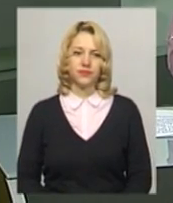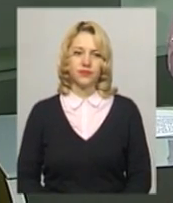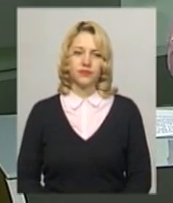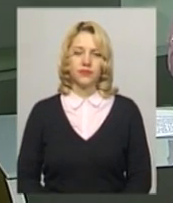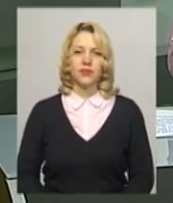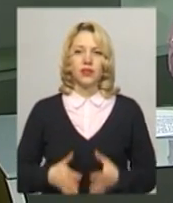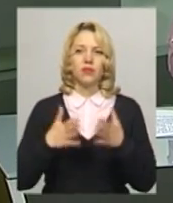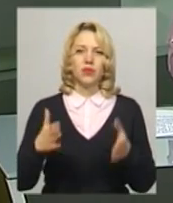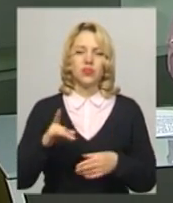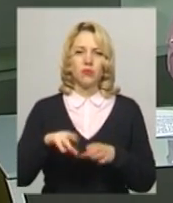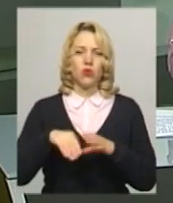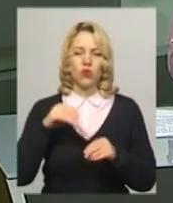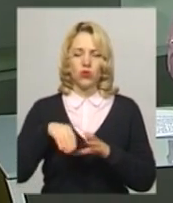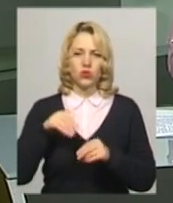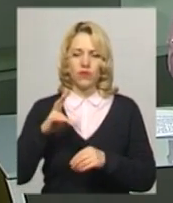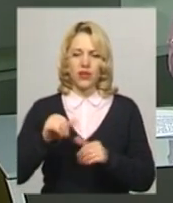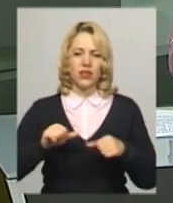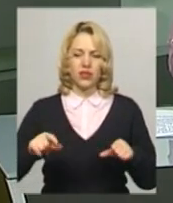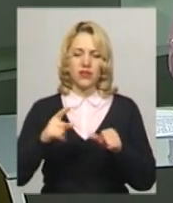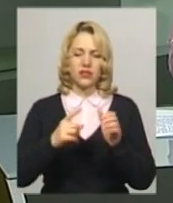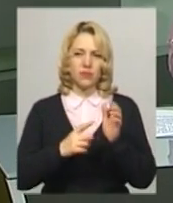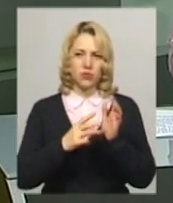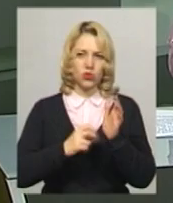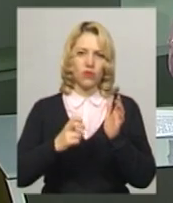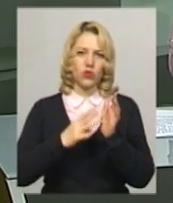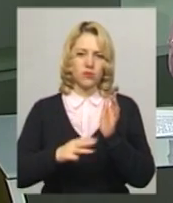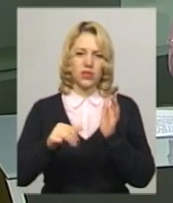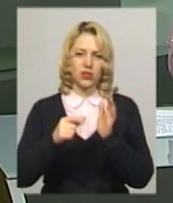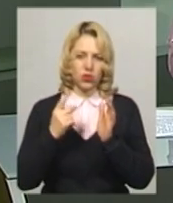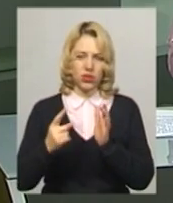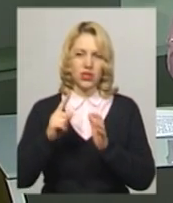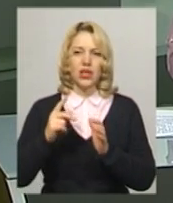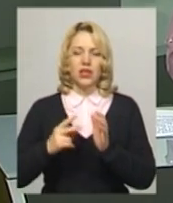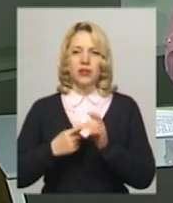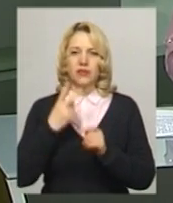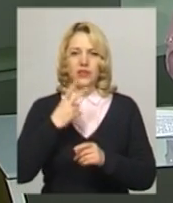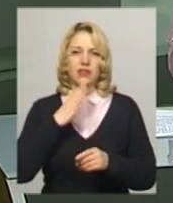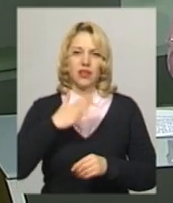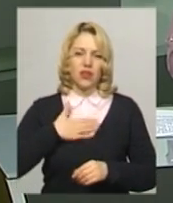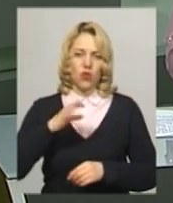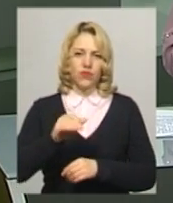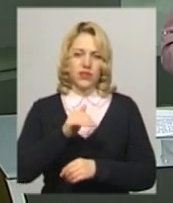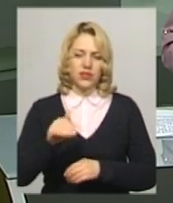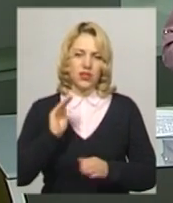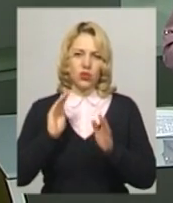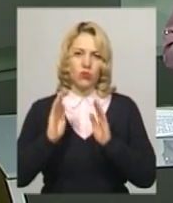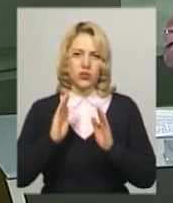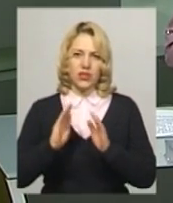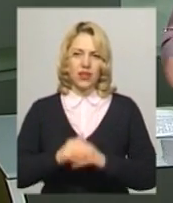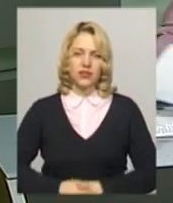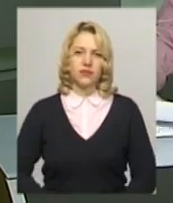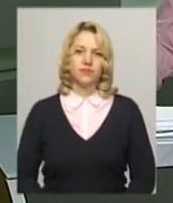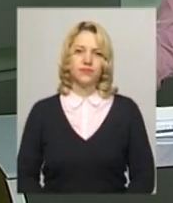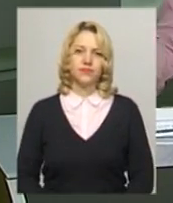Більше про голосування на дільниці номер 681-488 дивіться на нашому офіційному сайті та на сторінці у